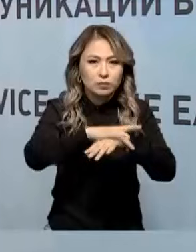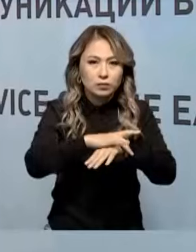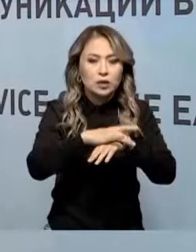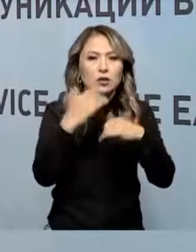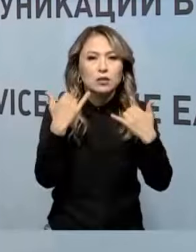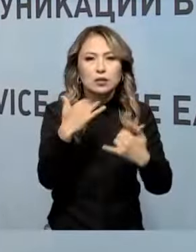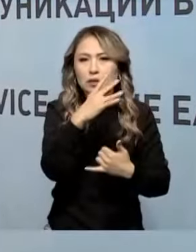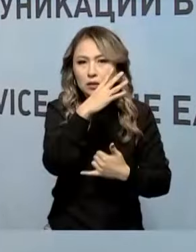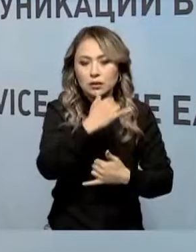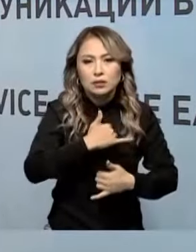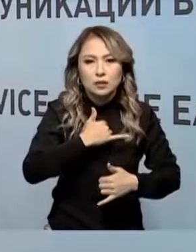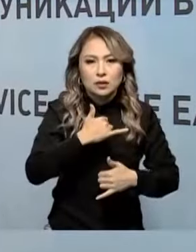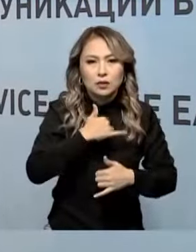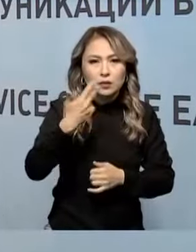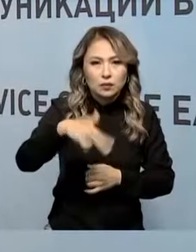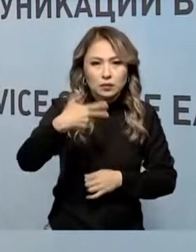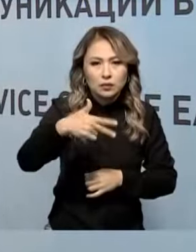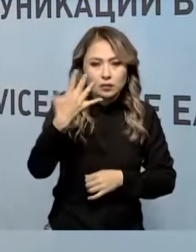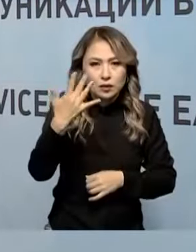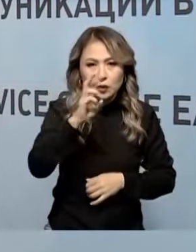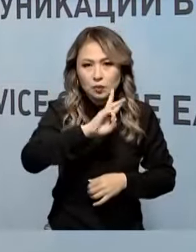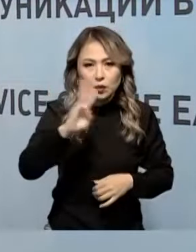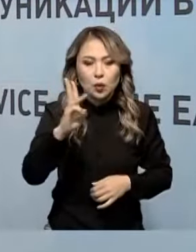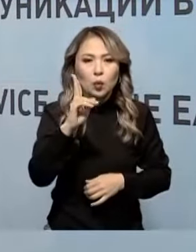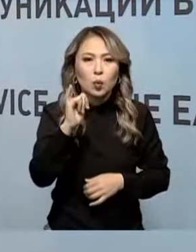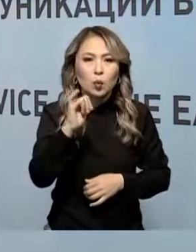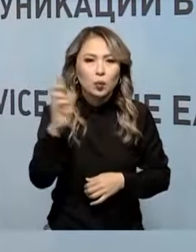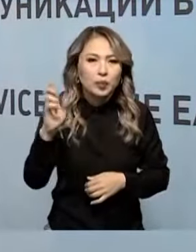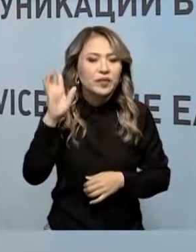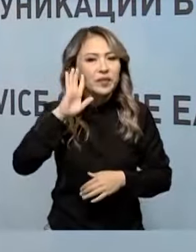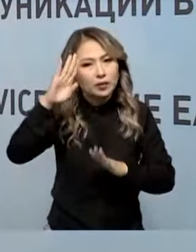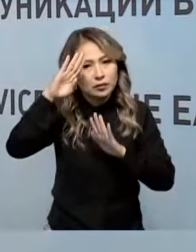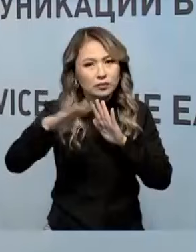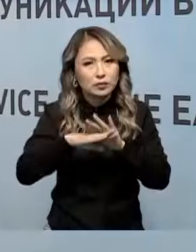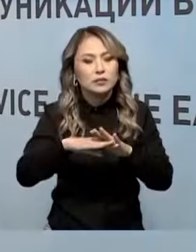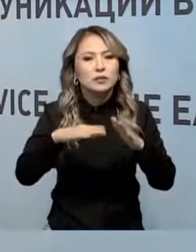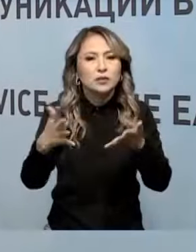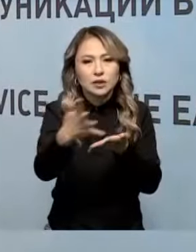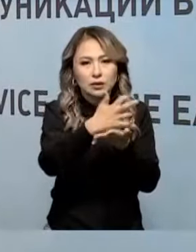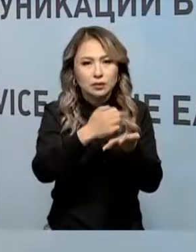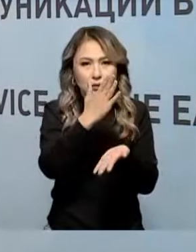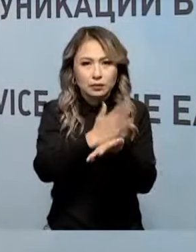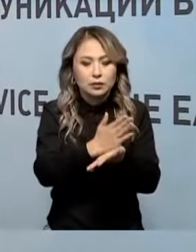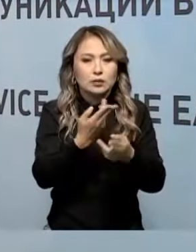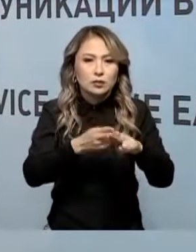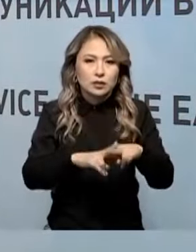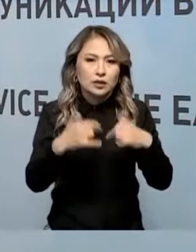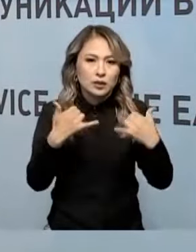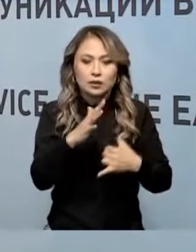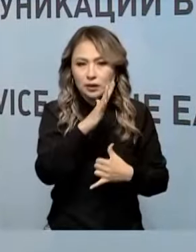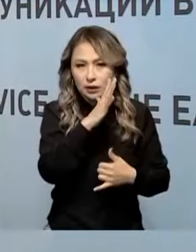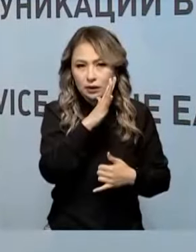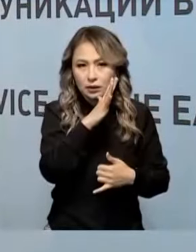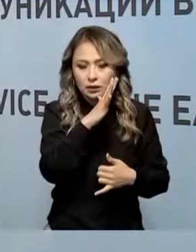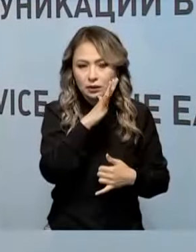Қазіргі кезде бізізде 35 миллион көп сол су қоймасы үшінде және талған суымыз бар. Осы қазіргі жағдай,